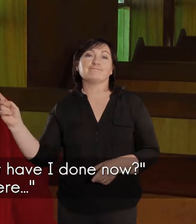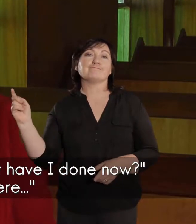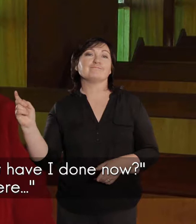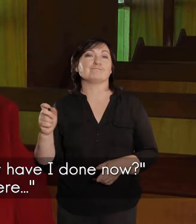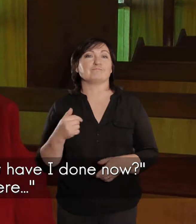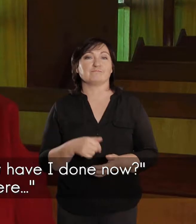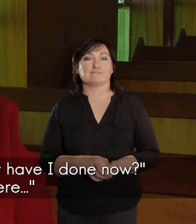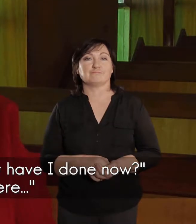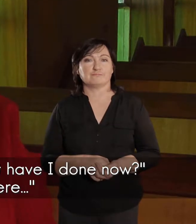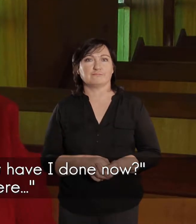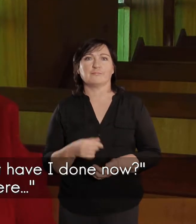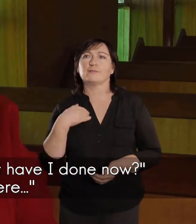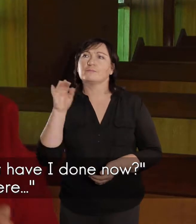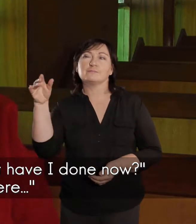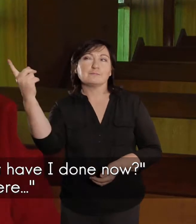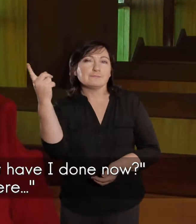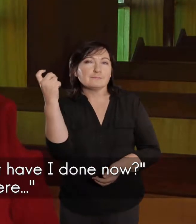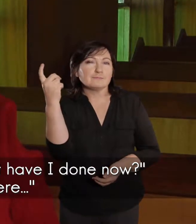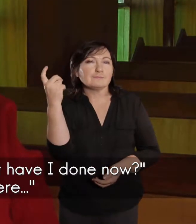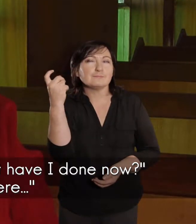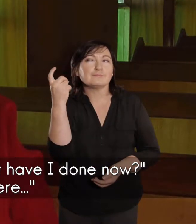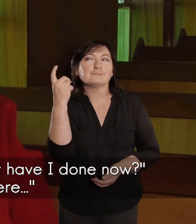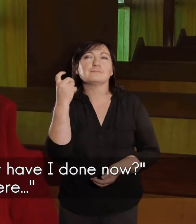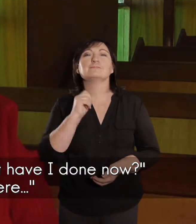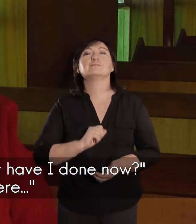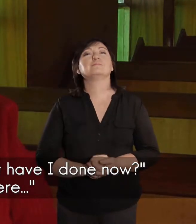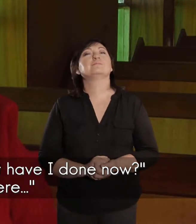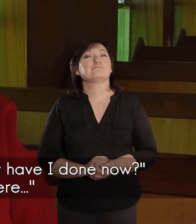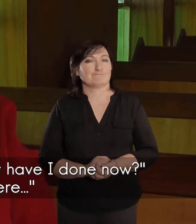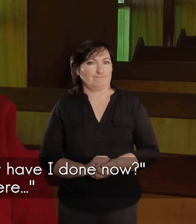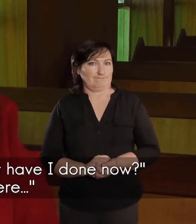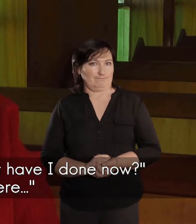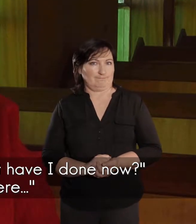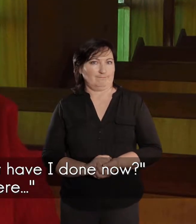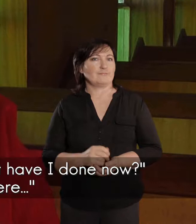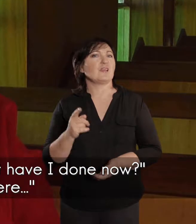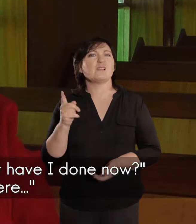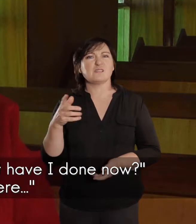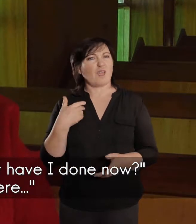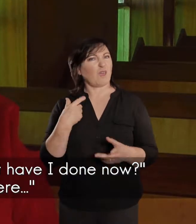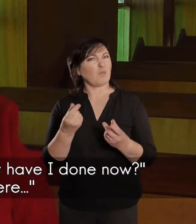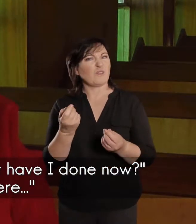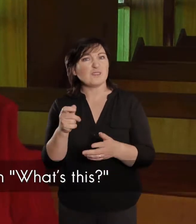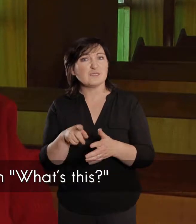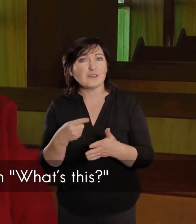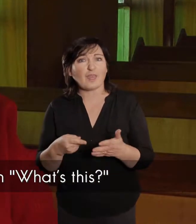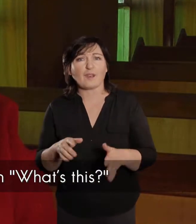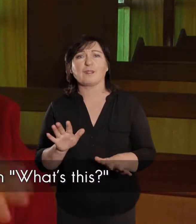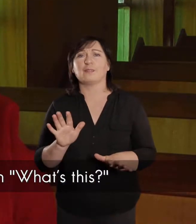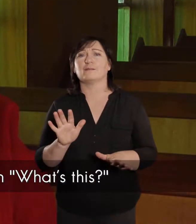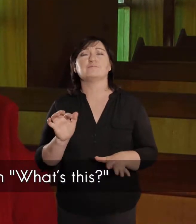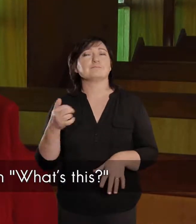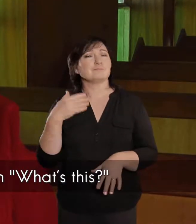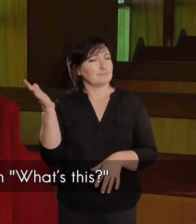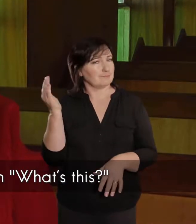ek sê, kom gij na toe, hy sê, wat het ek nou weer verkeerd te doen, ek en ek kom net die na, na my toe, nou sê ek hier af van die